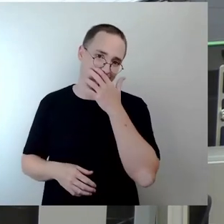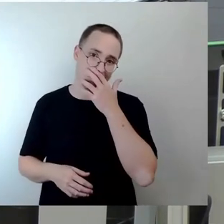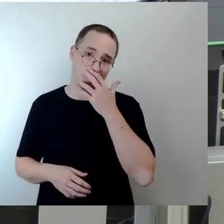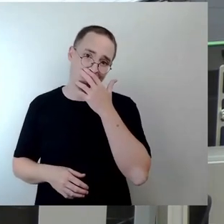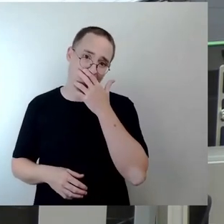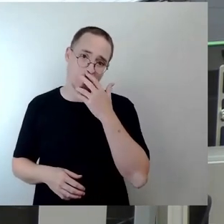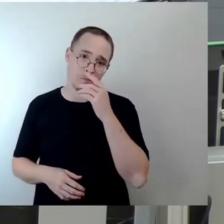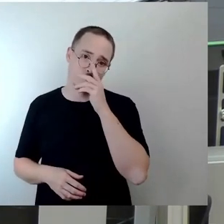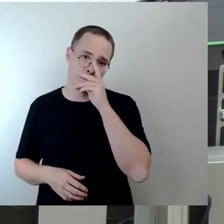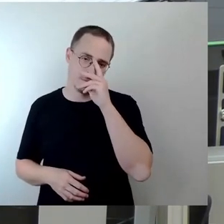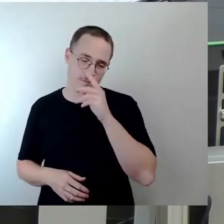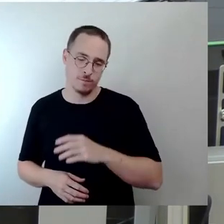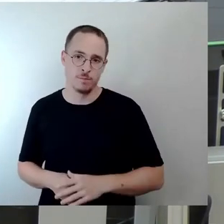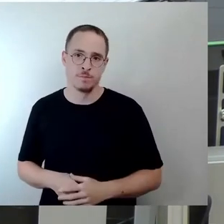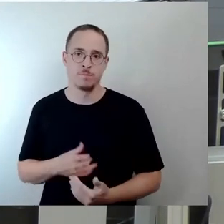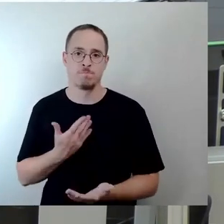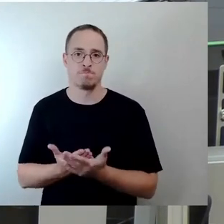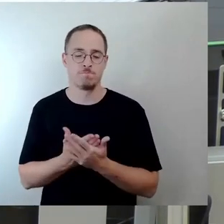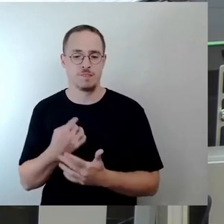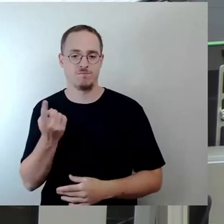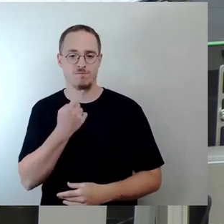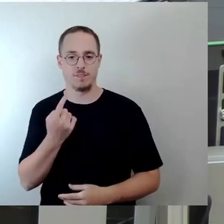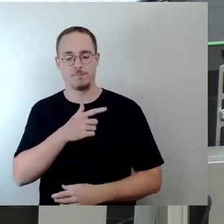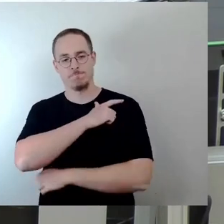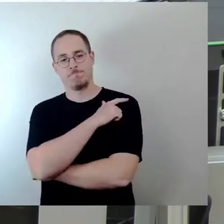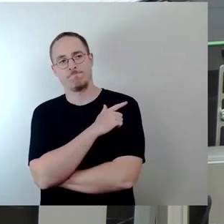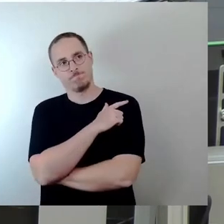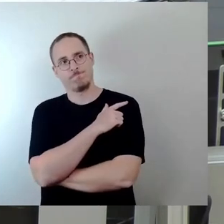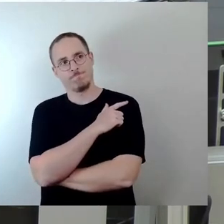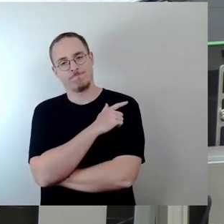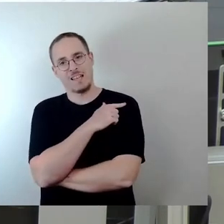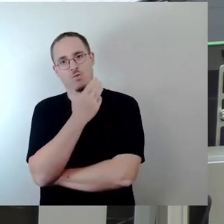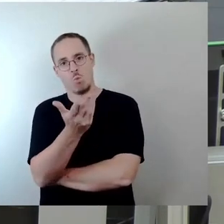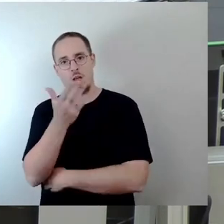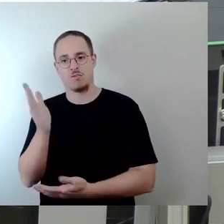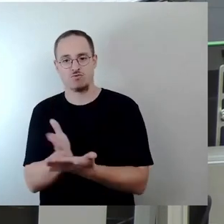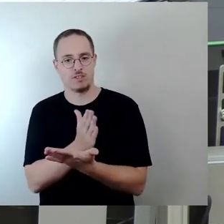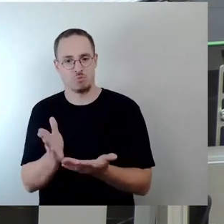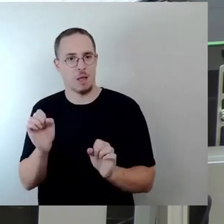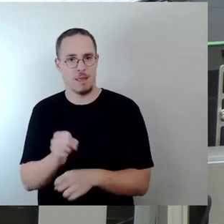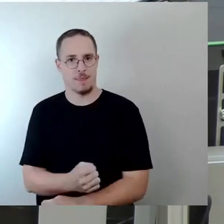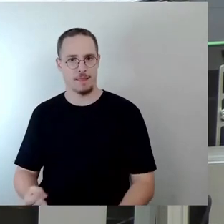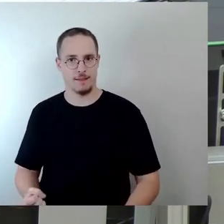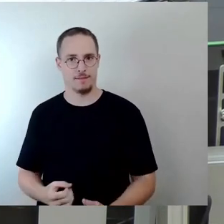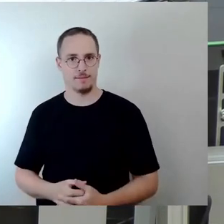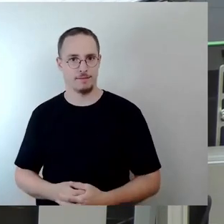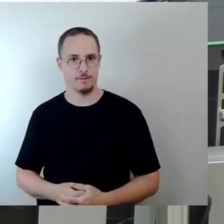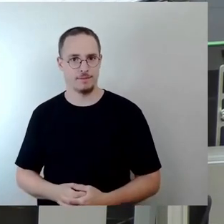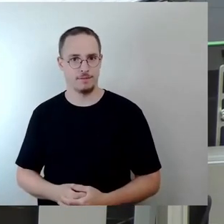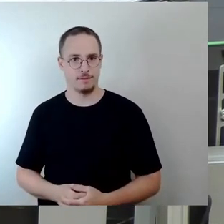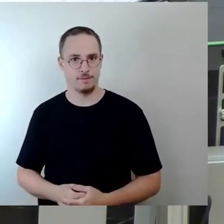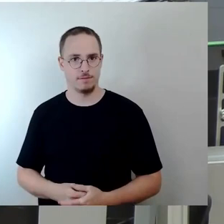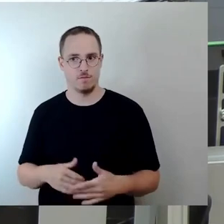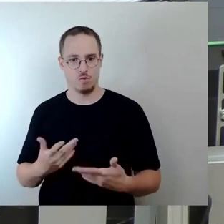wir stehen jetzt eigentlich vor einer Nichtentscheidung. Denn wir können nichts mehr entscheiden. Denn wenn wir uns entschieden, dass wir das nicht bauen,